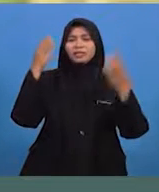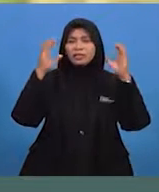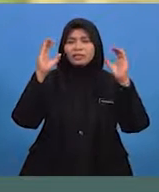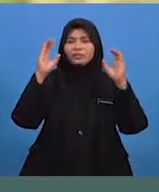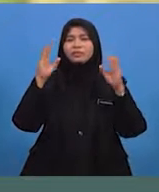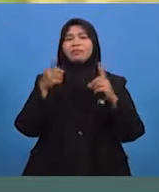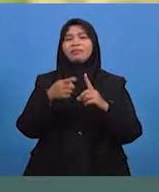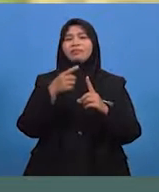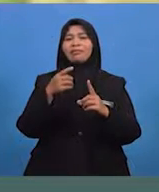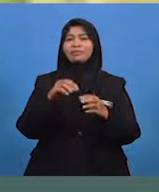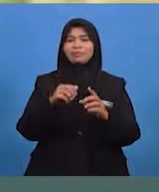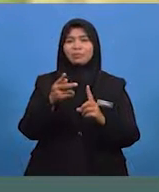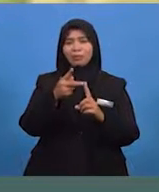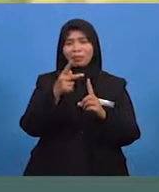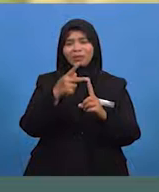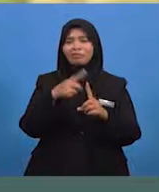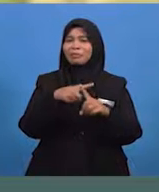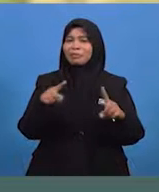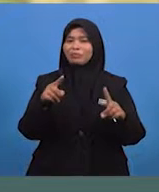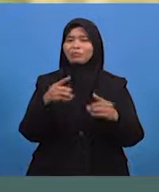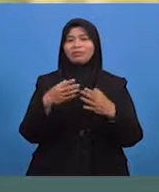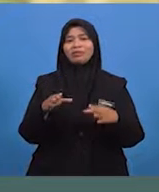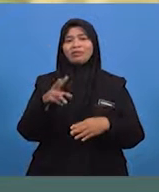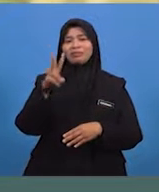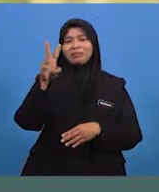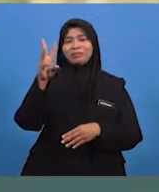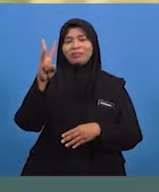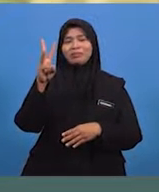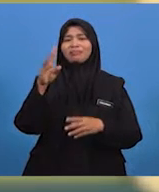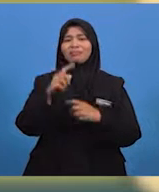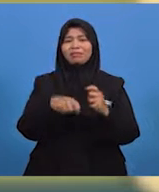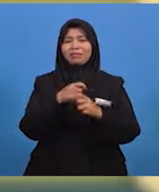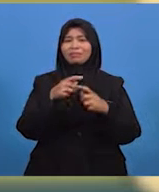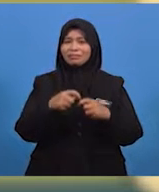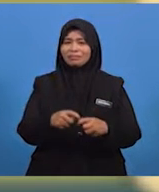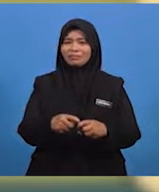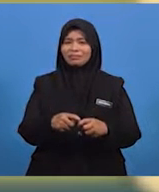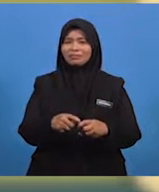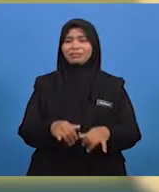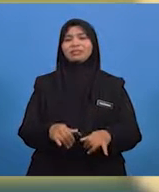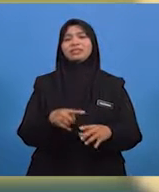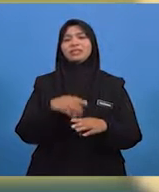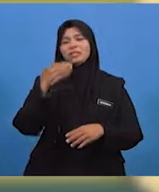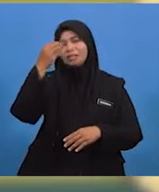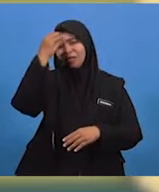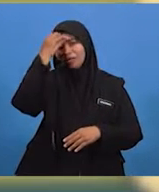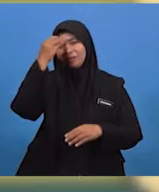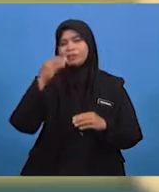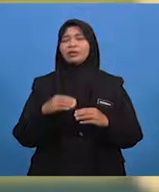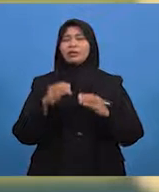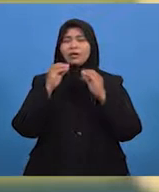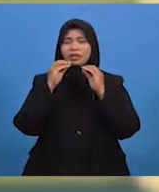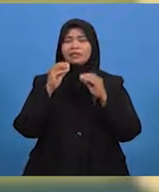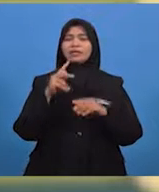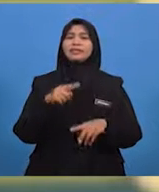berasal dari Pulau Pinang, tetapi sudah 26 tahun menetap di Selangor. Cikgu mengajar di SMK